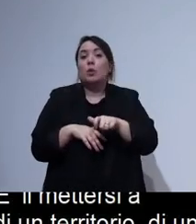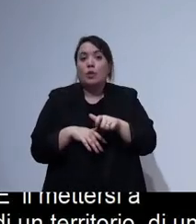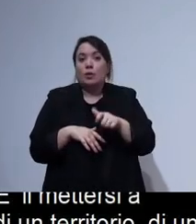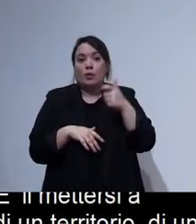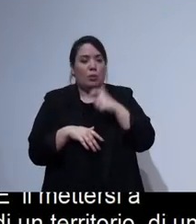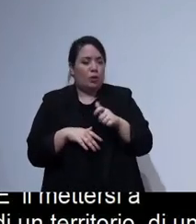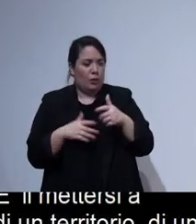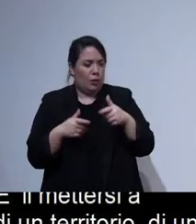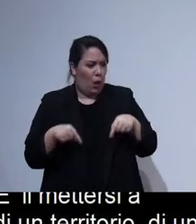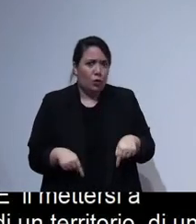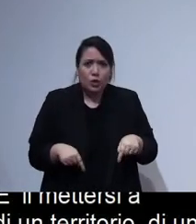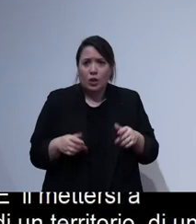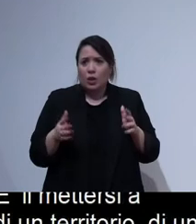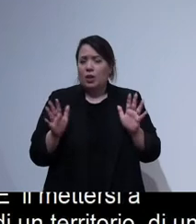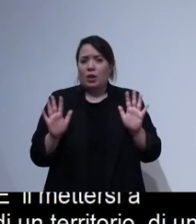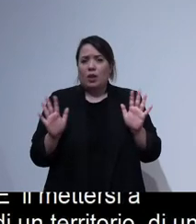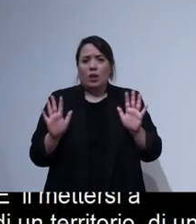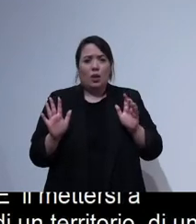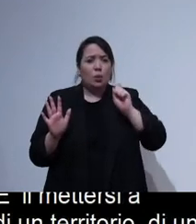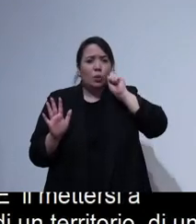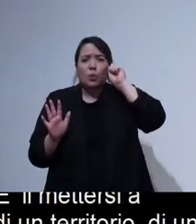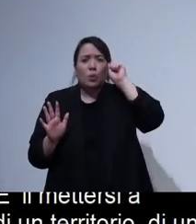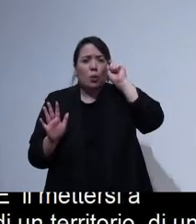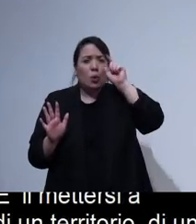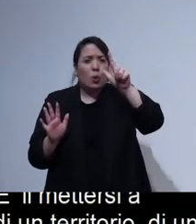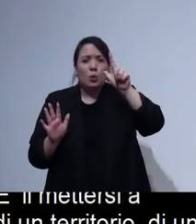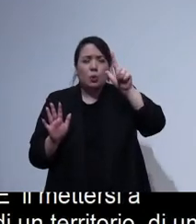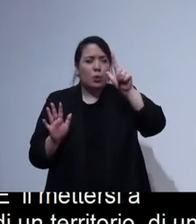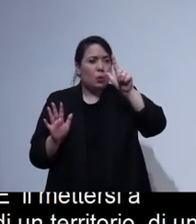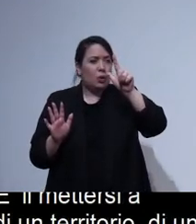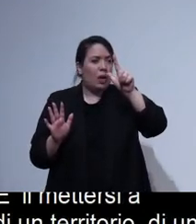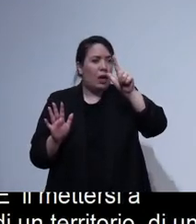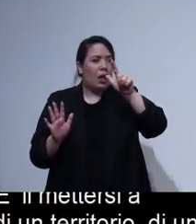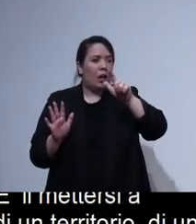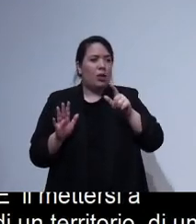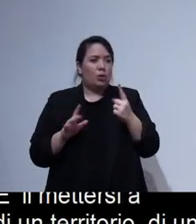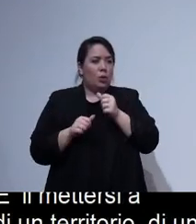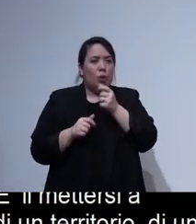permettere di avere una cultura per pochi e a senso unico.